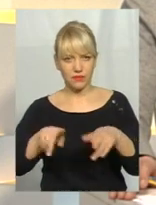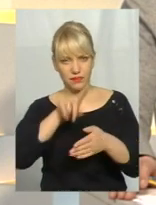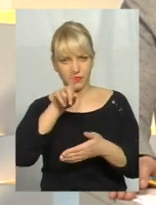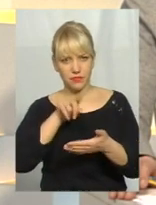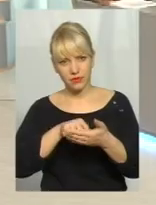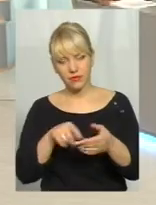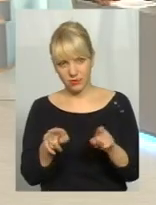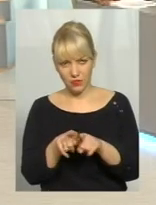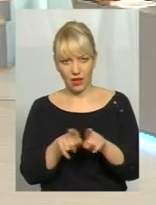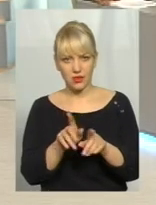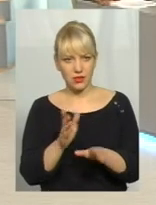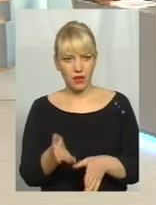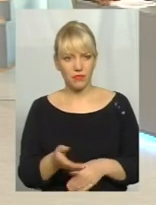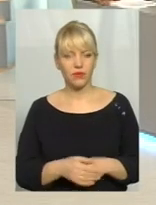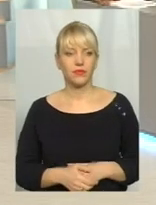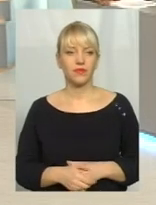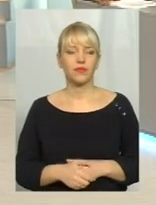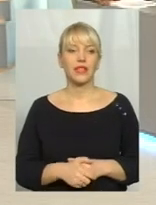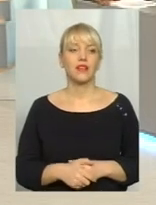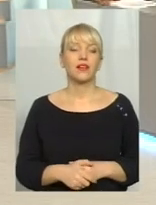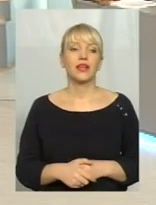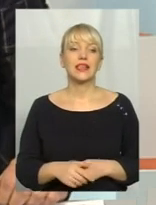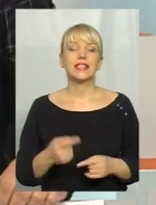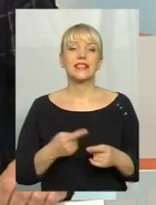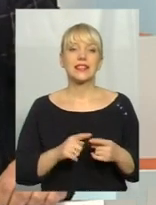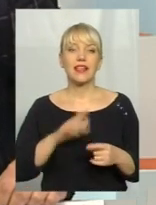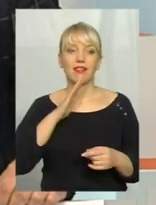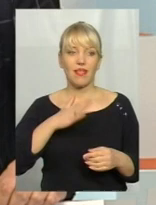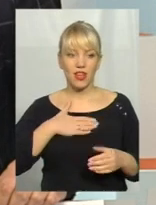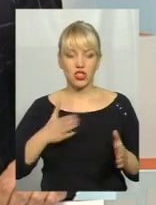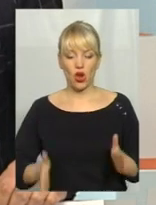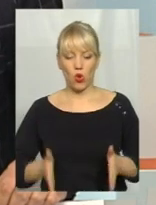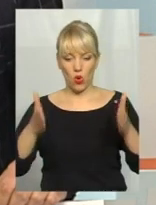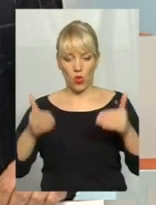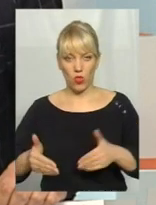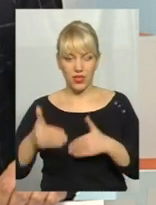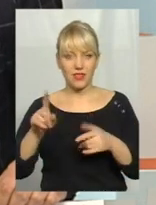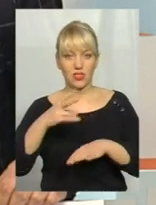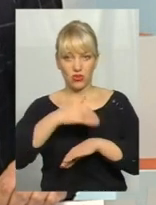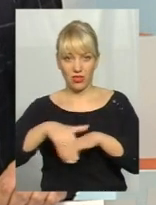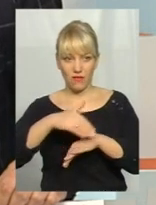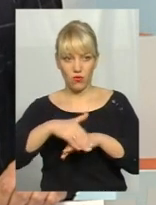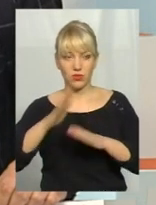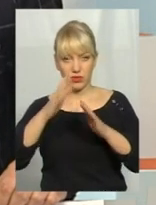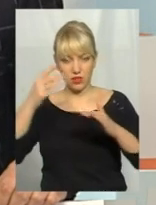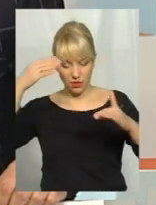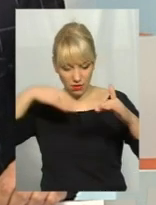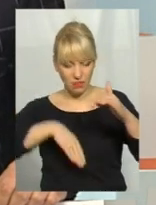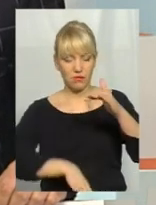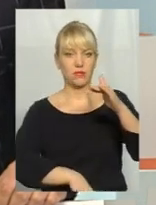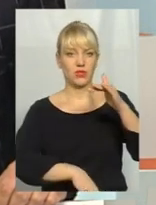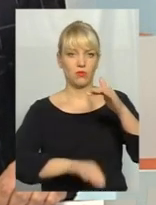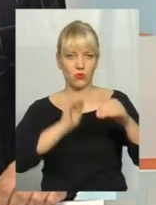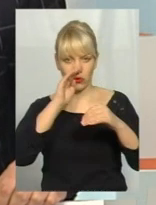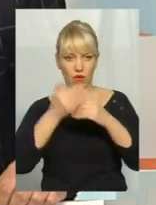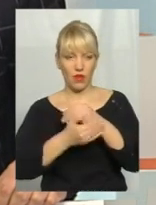цього чи як? Ну це, скажемо так, це наш контейнер оцей, що у нас стоїть на вулиці. Тільки він під землею буде.